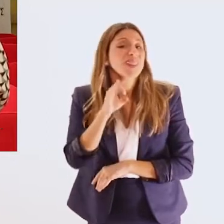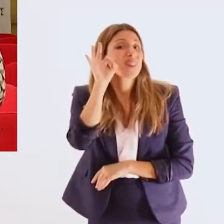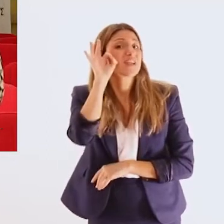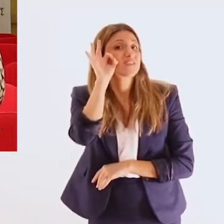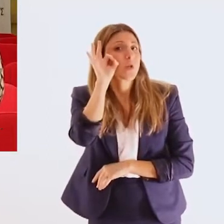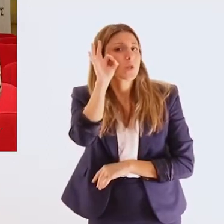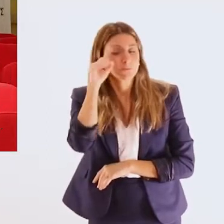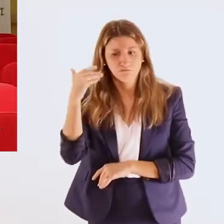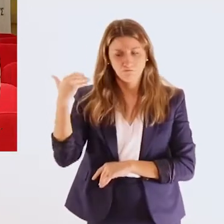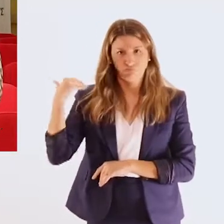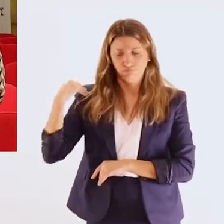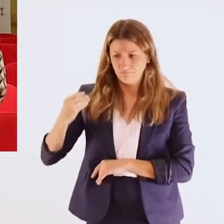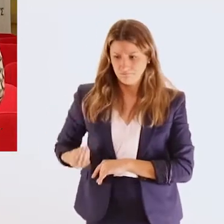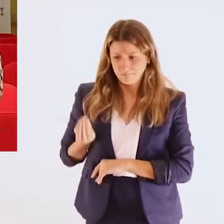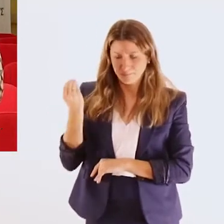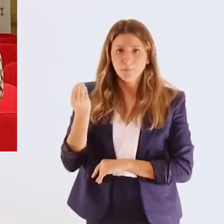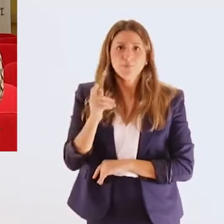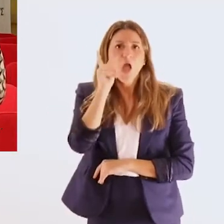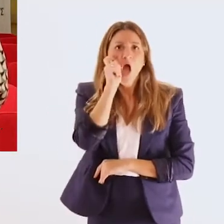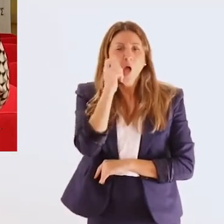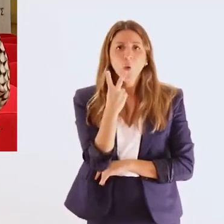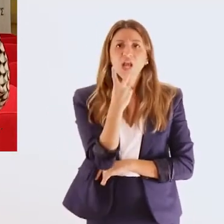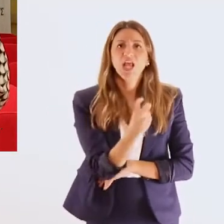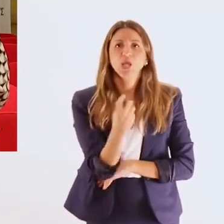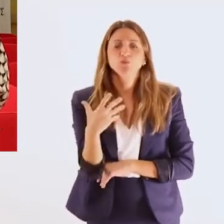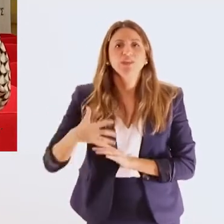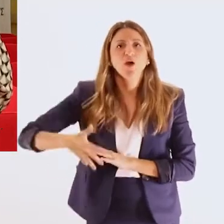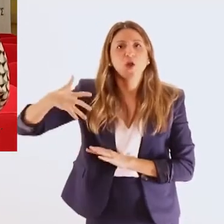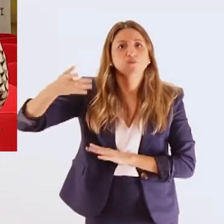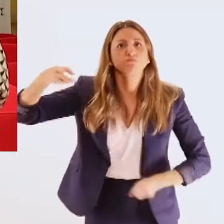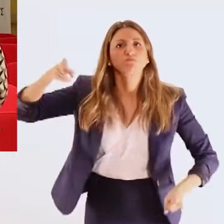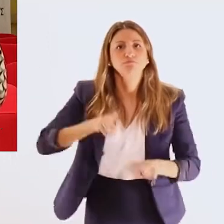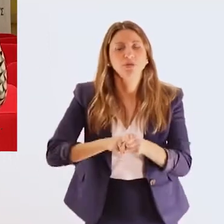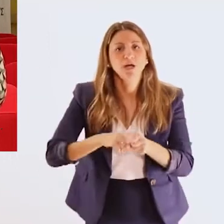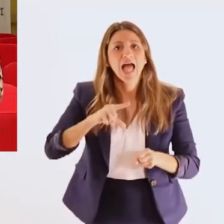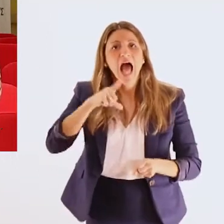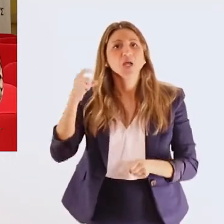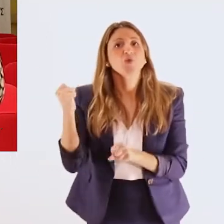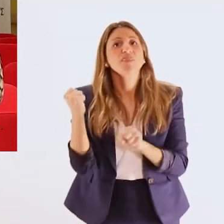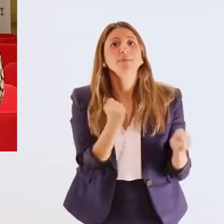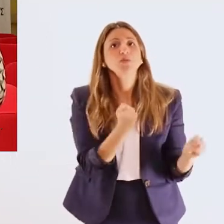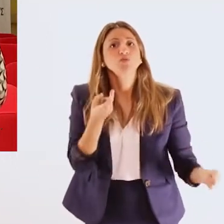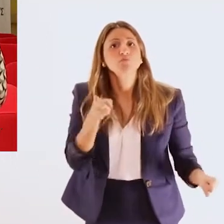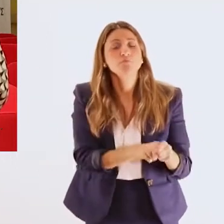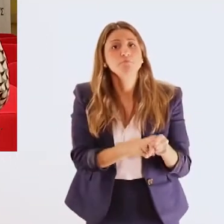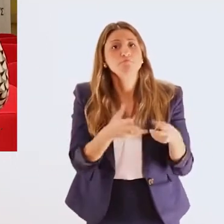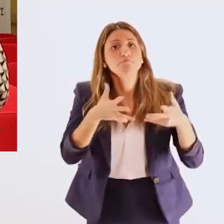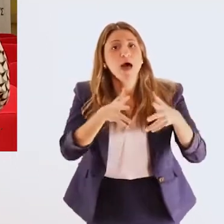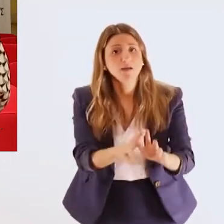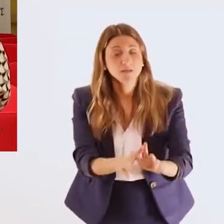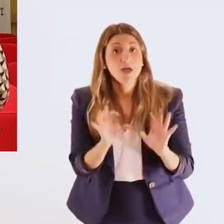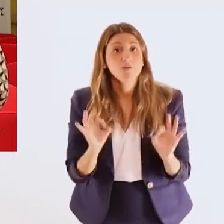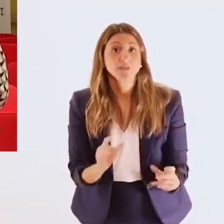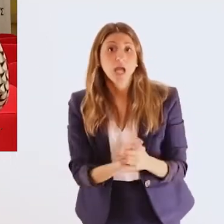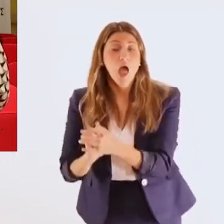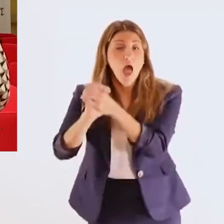εξελίξεις δεν μπορώ όμως να μην σας ρωτήσω και για το τραγικό συμβάν που είχαμε στην Θεσσαλονίκη πριν από λίγες μέρες το θάνατο του